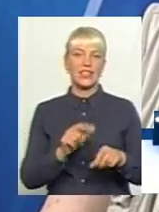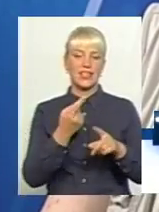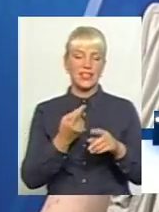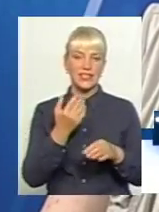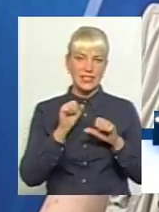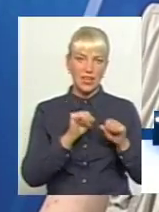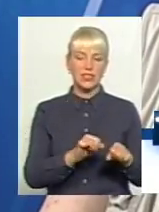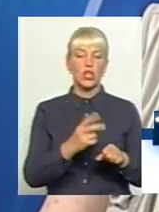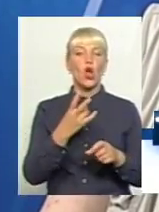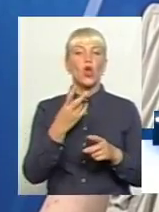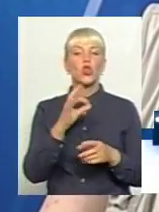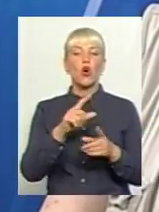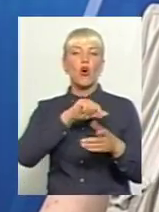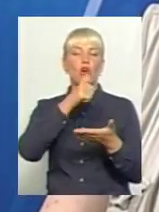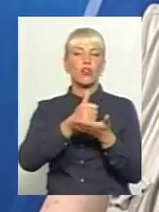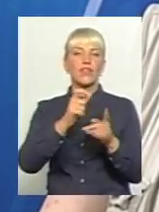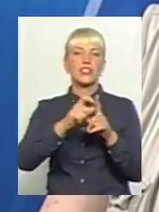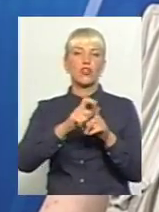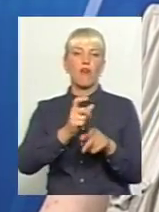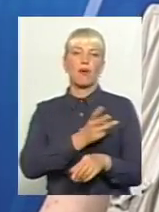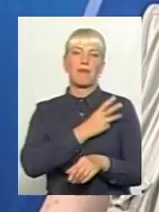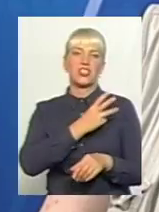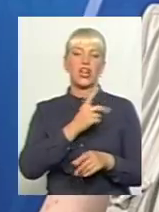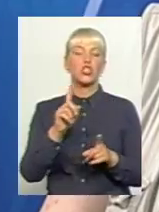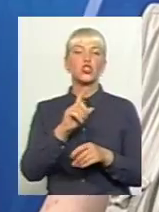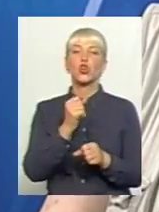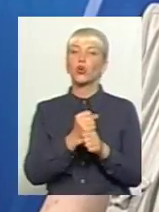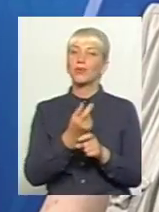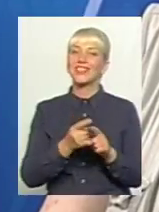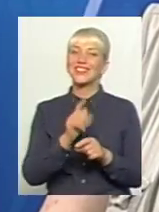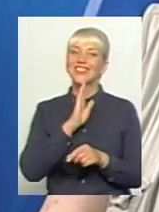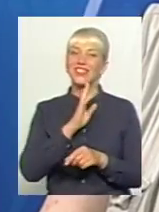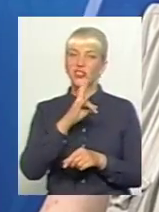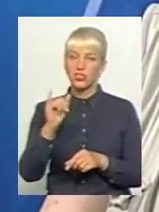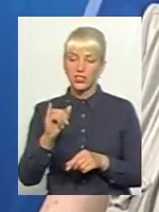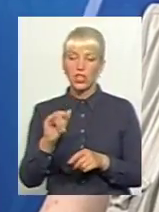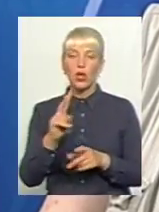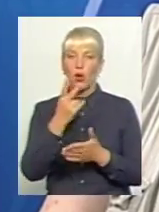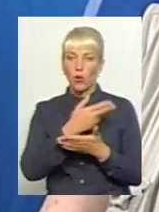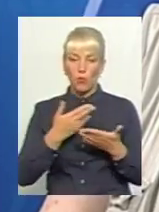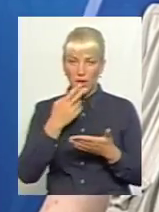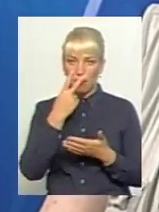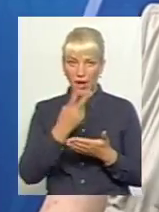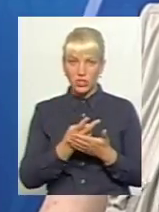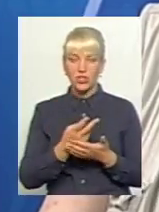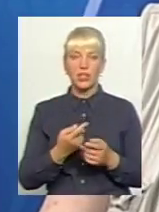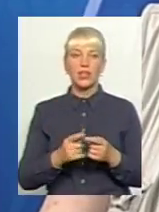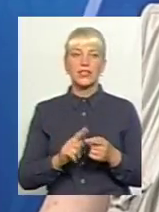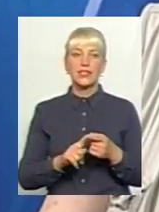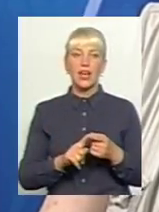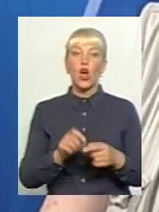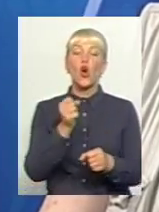Питання, що робити тої дівчинки, яку ми бачили. Ключове слово тут, мабуть, робити.